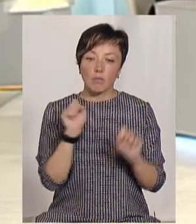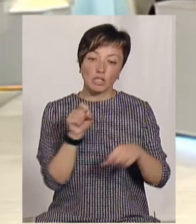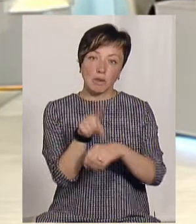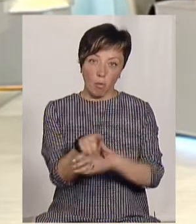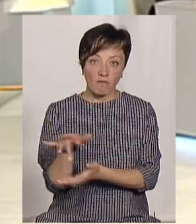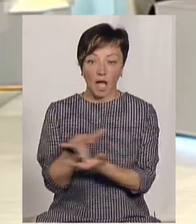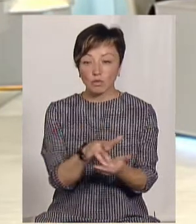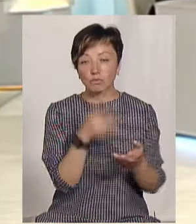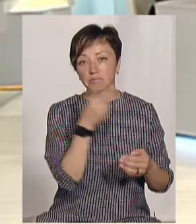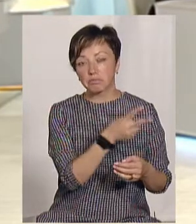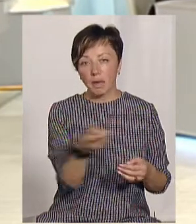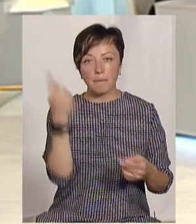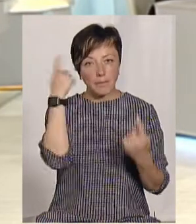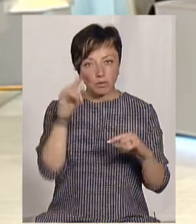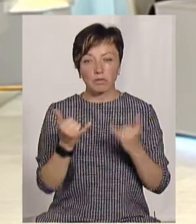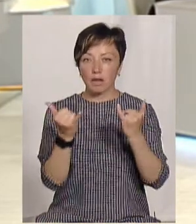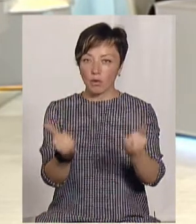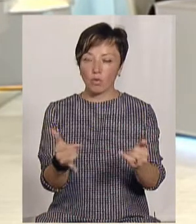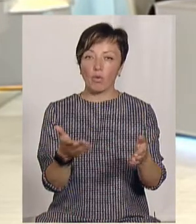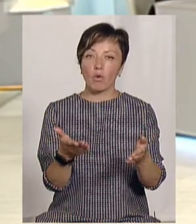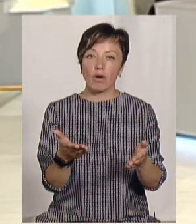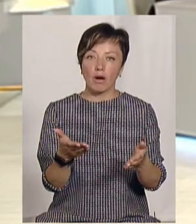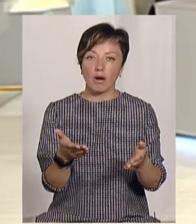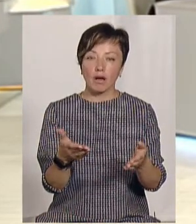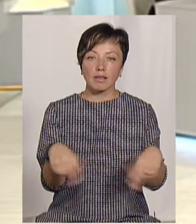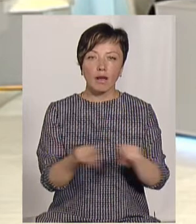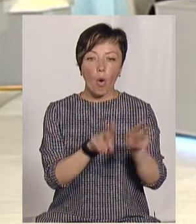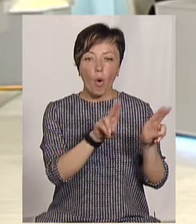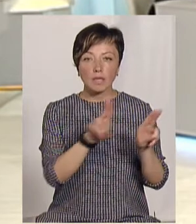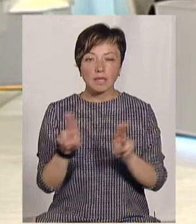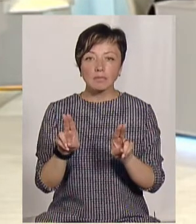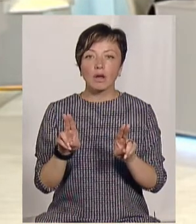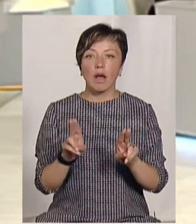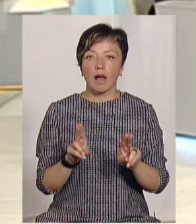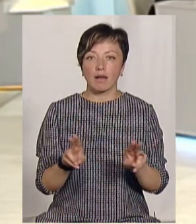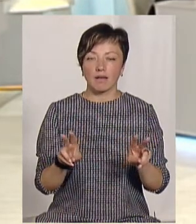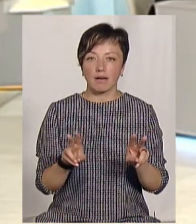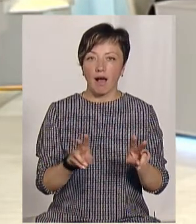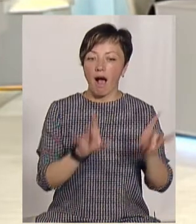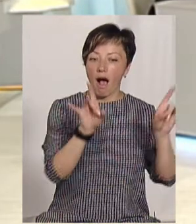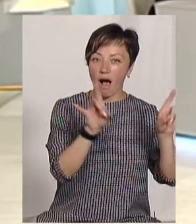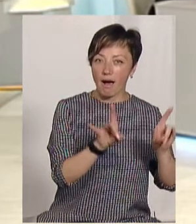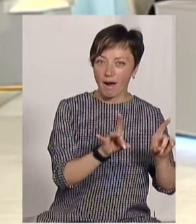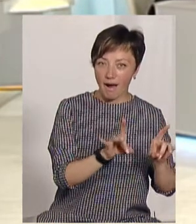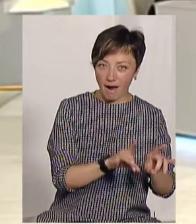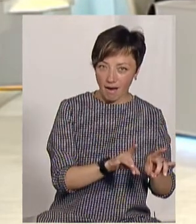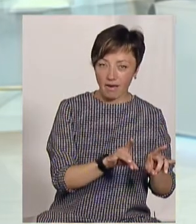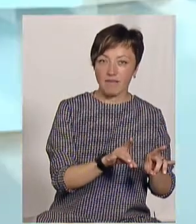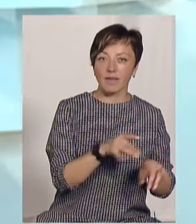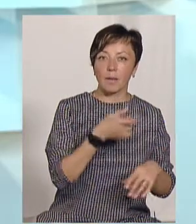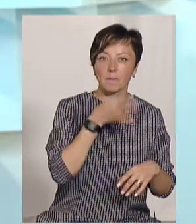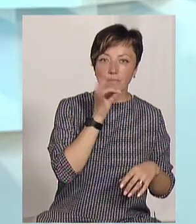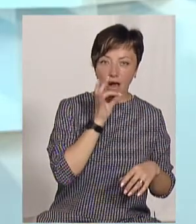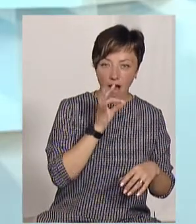екскурсію. Ми придумали для нього разом з ним концепцію трав'ярня. Тобто, в кав'ярні п'ють каву, а трави п'ють в трав